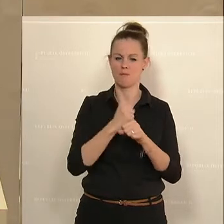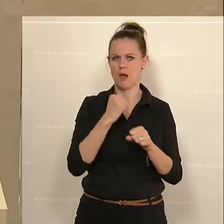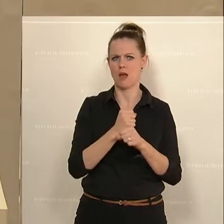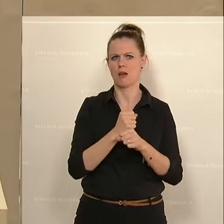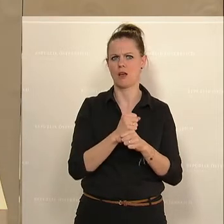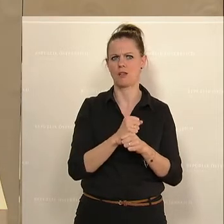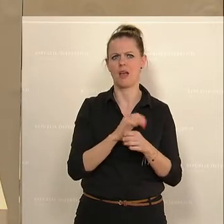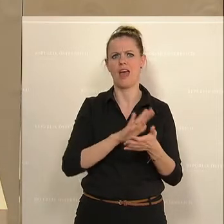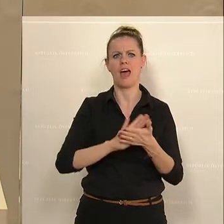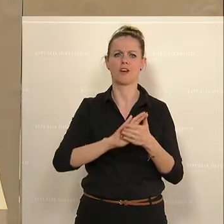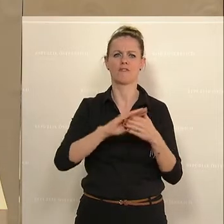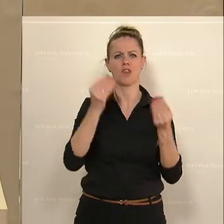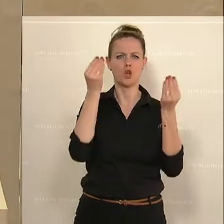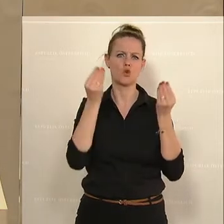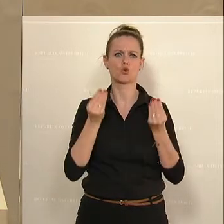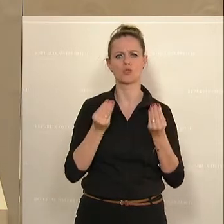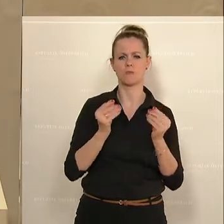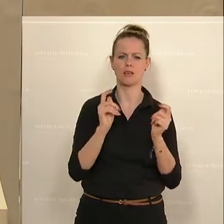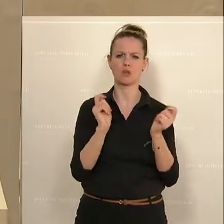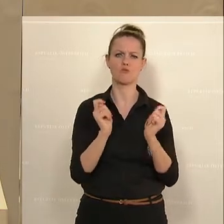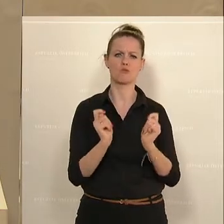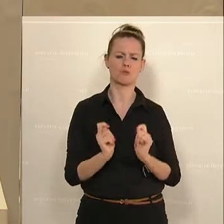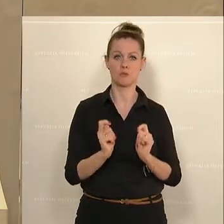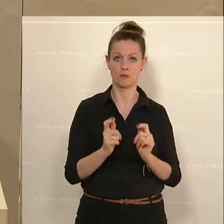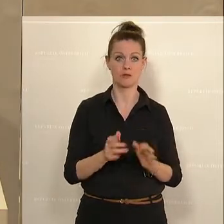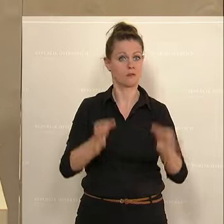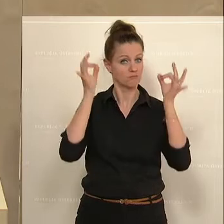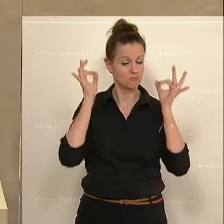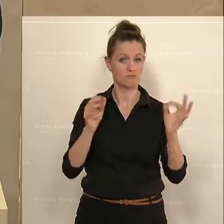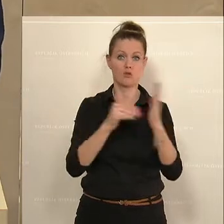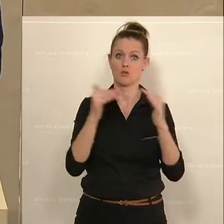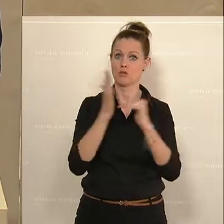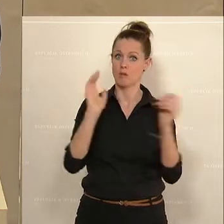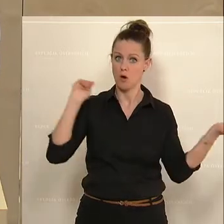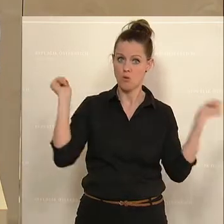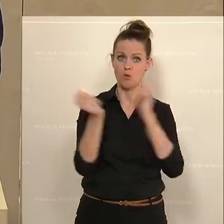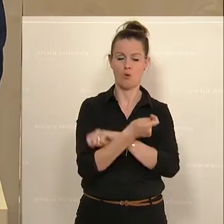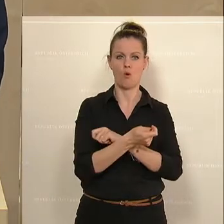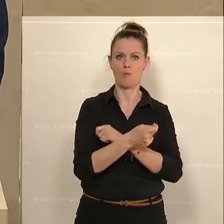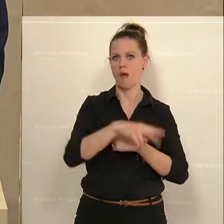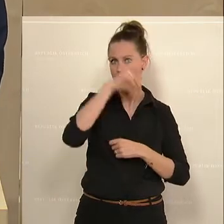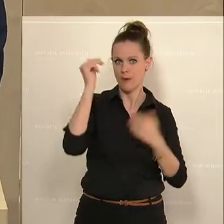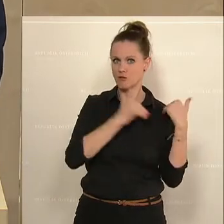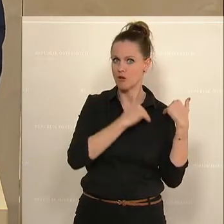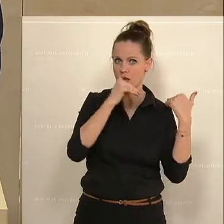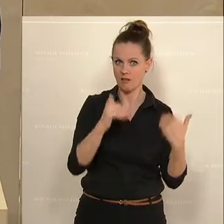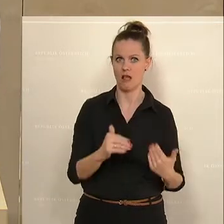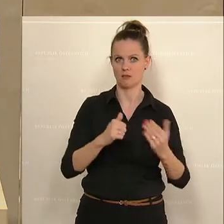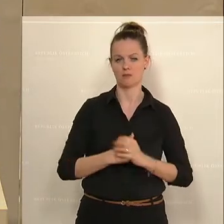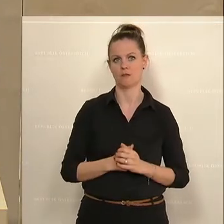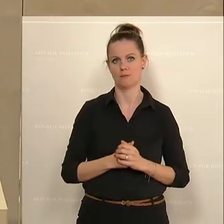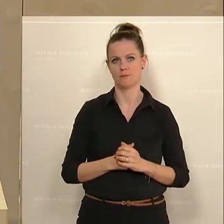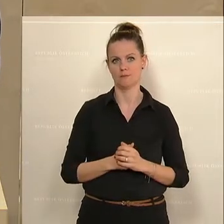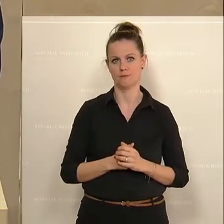einfach Kosmetik machen, sondern grundsätzlich unser System verändern. Die Menschen entlasten. So haben wir